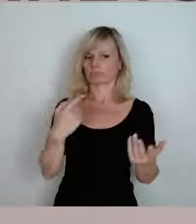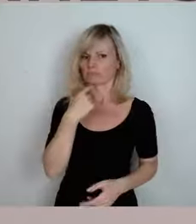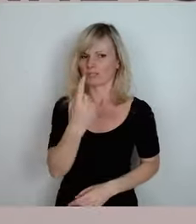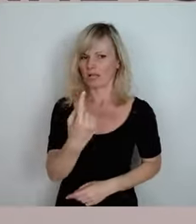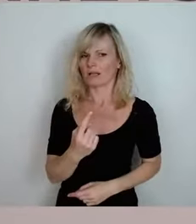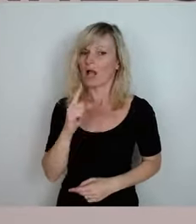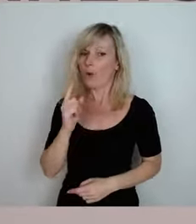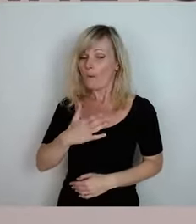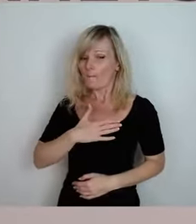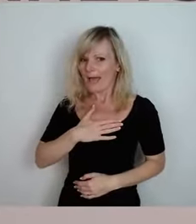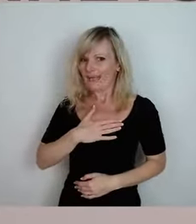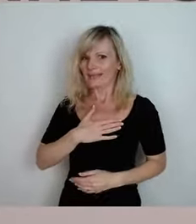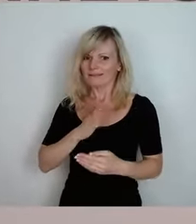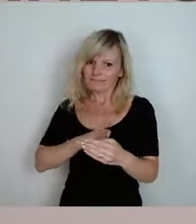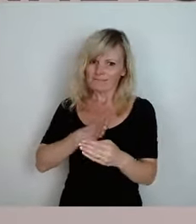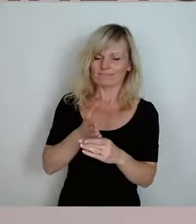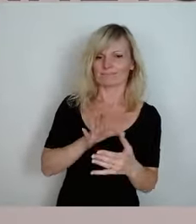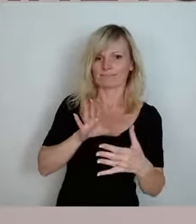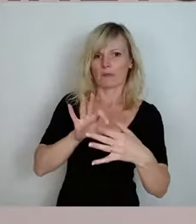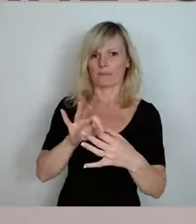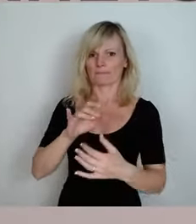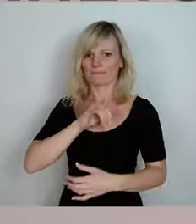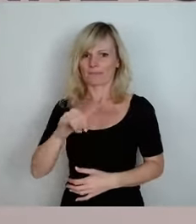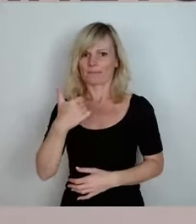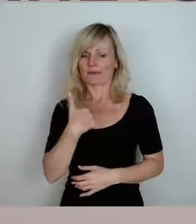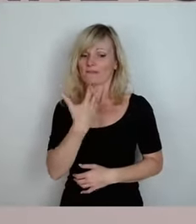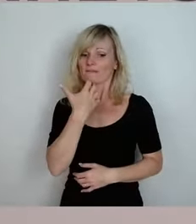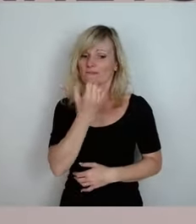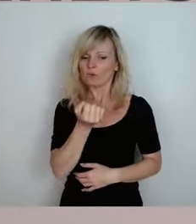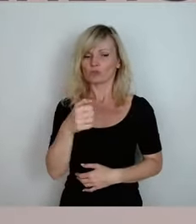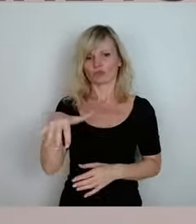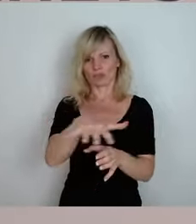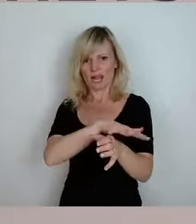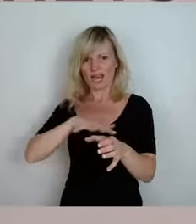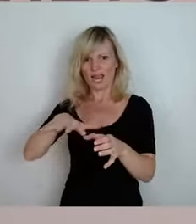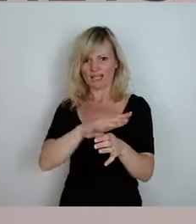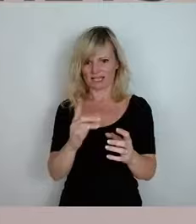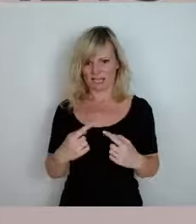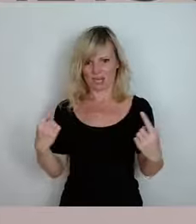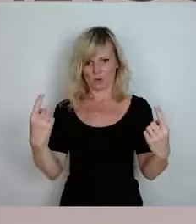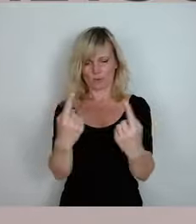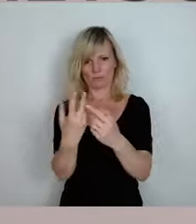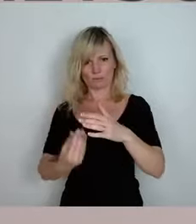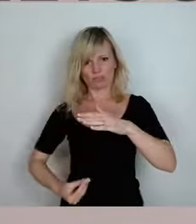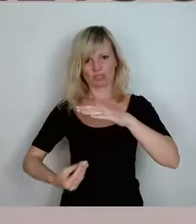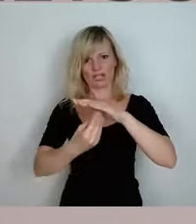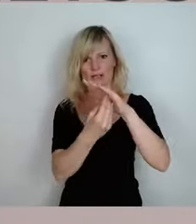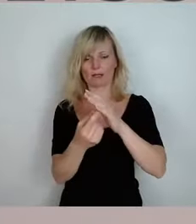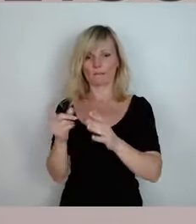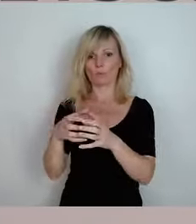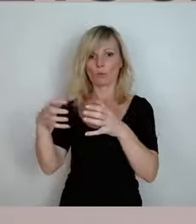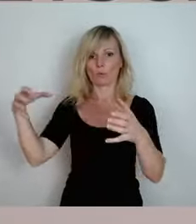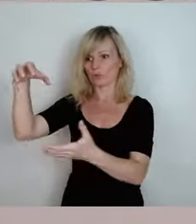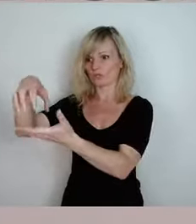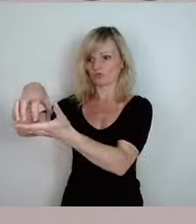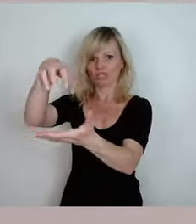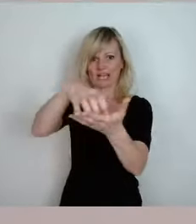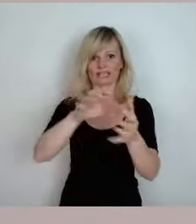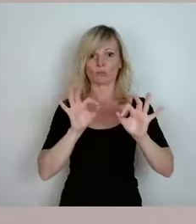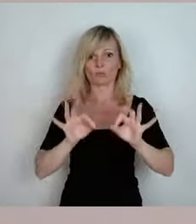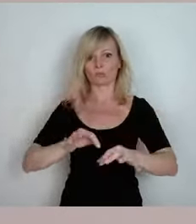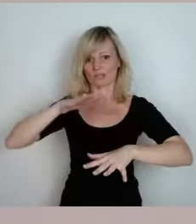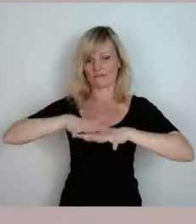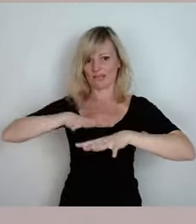Zugang immer, ich möchte den ländlichen Raum stärken, ich möchte gute Vernetzungen in die Metropolen haben, ich möchte, dass die Leute ihre Dinge so